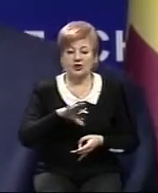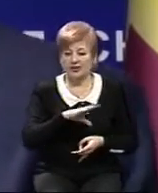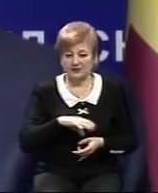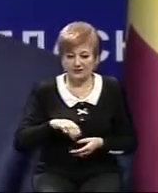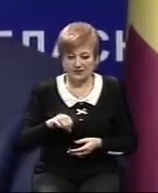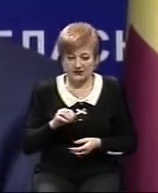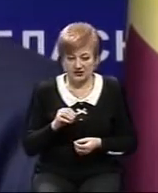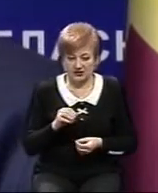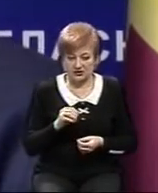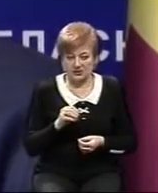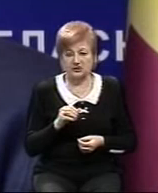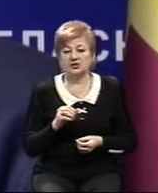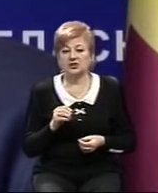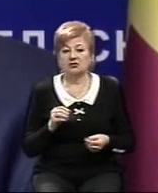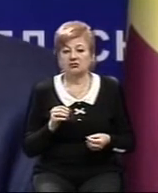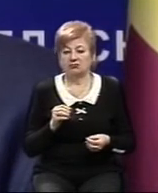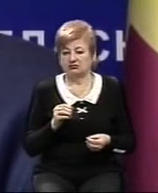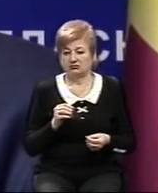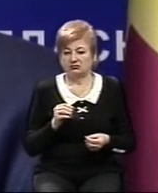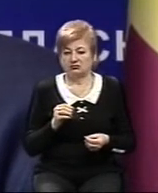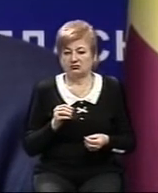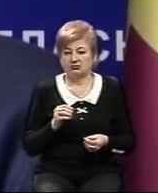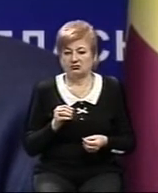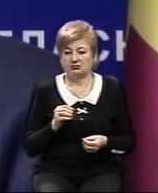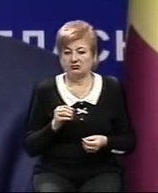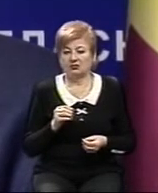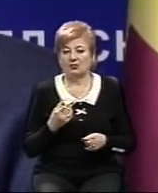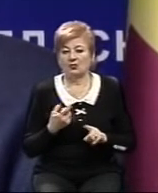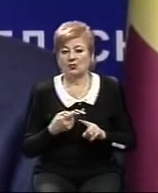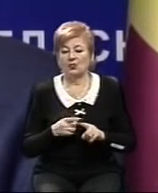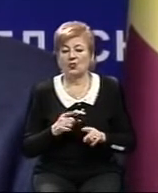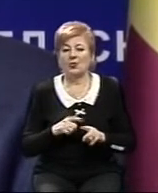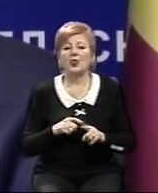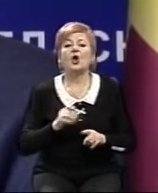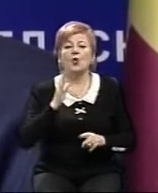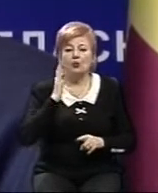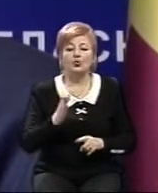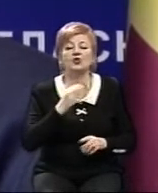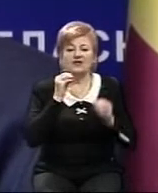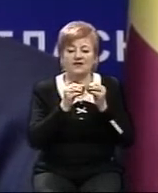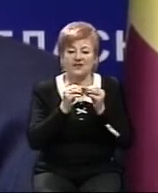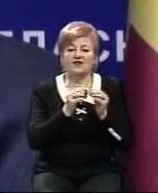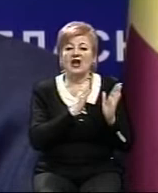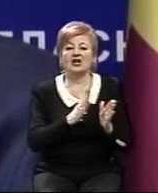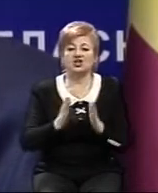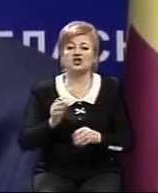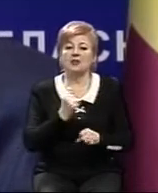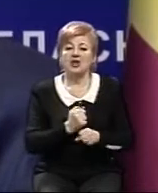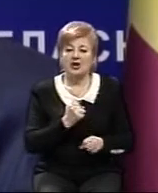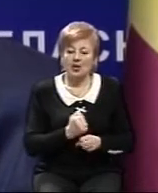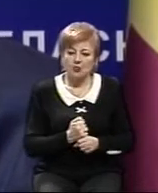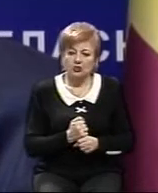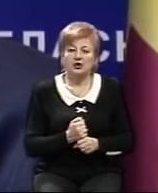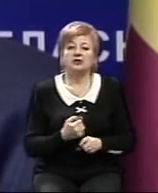повинні до цього відноситись. І 102 буде працювати в тому же режимі, як і завжди.